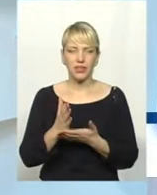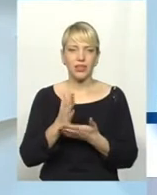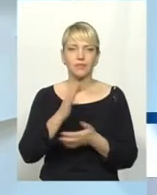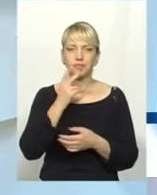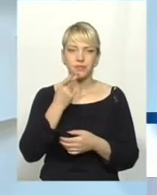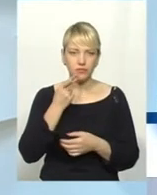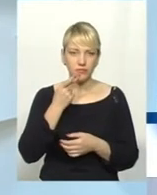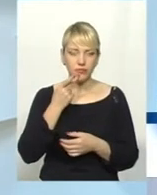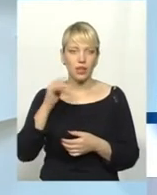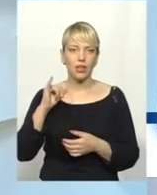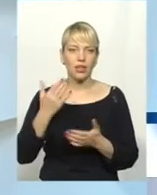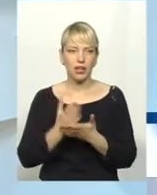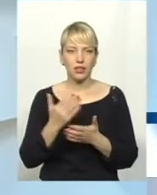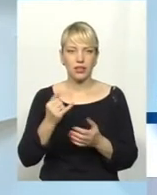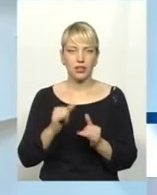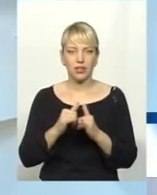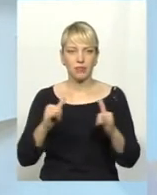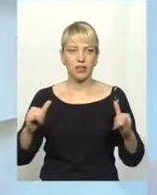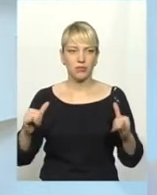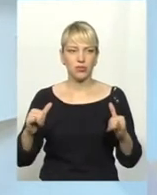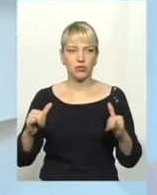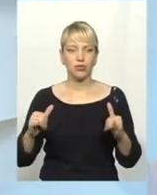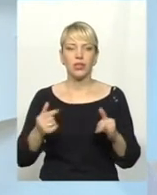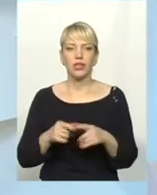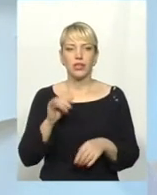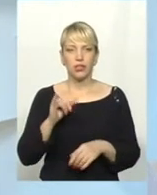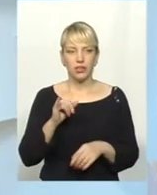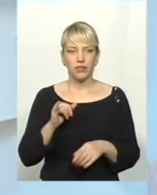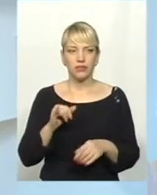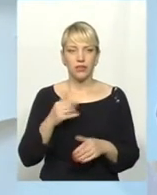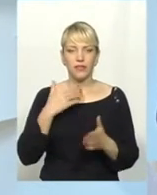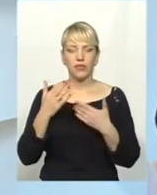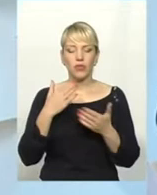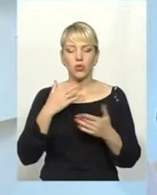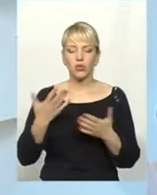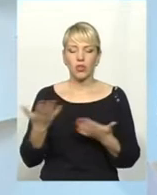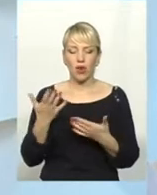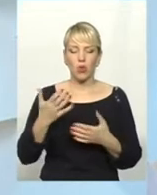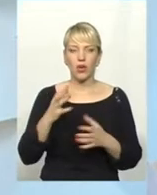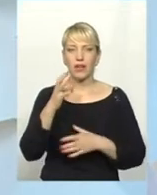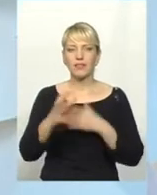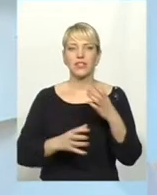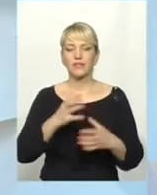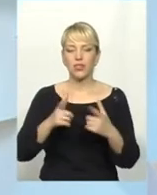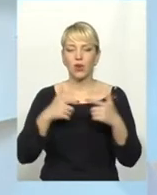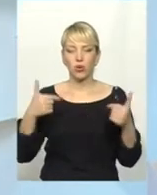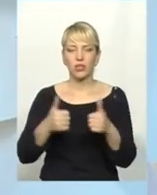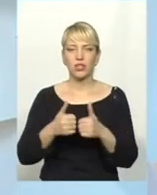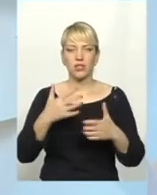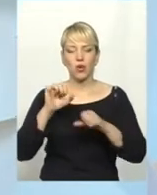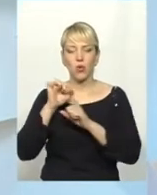динамічною, і відносно якої Всесвітня організація охорони здоров'я